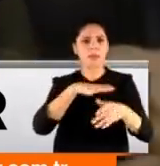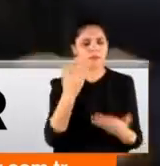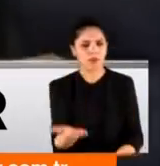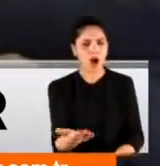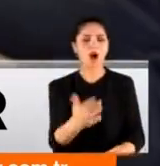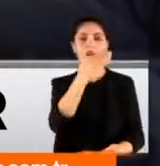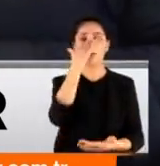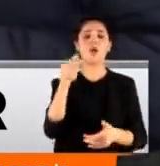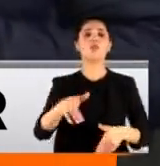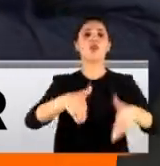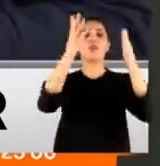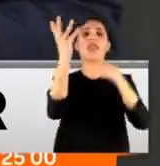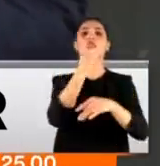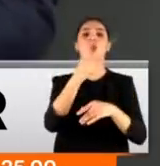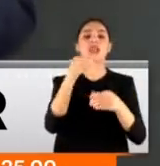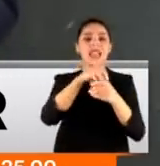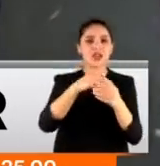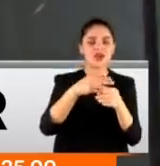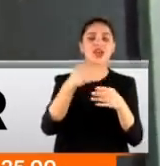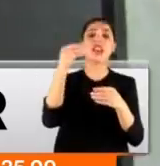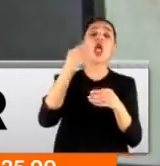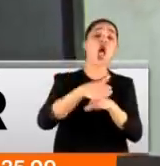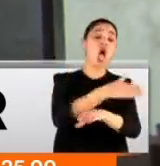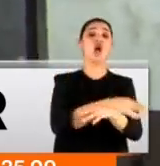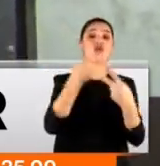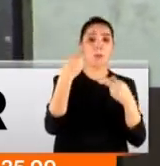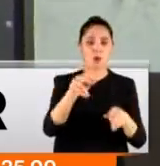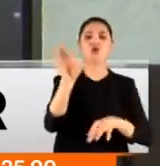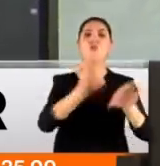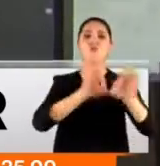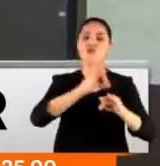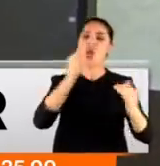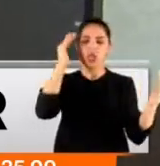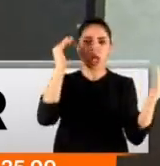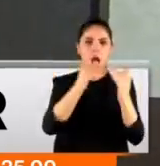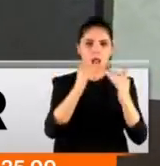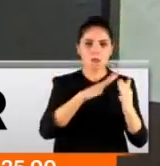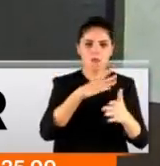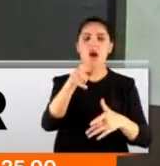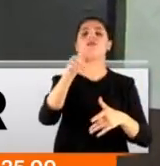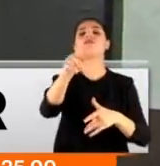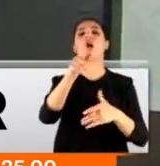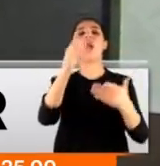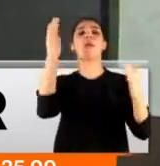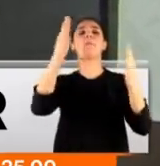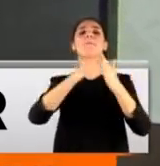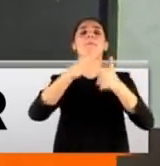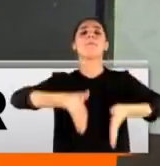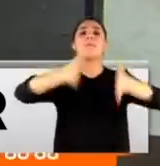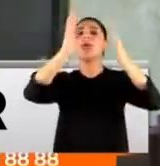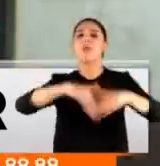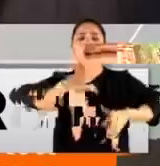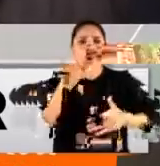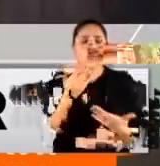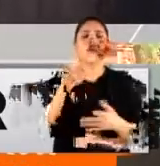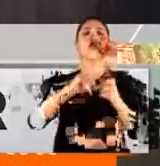var. Bu bina 4 yıl önce boşaltıldı. Müteahhitle anlaşma yapıldı. Ancak ne bina yıkıldı ne de yeni bir proje